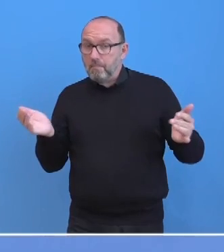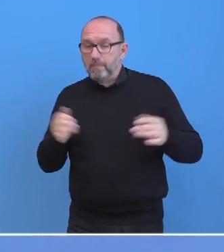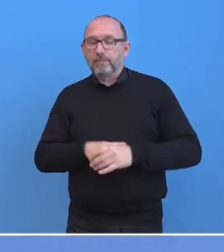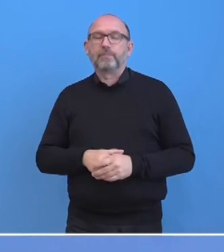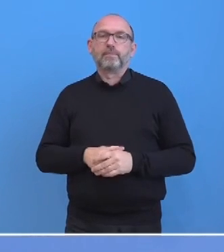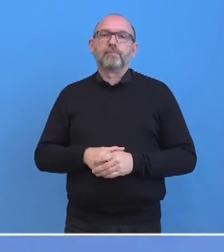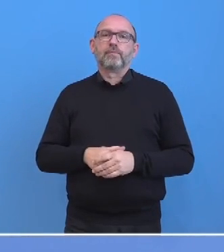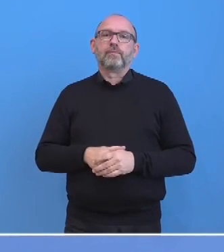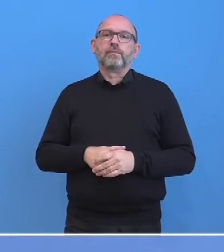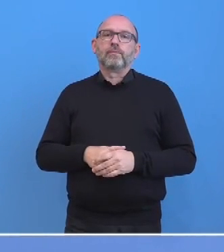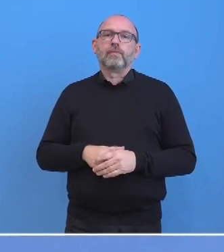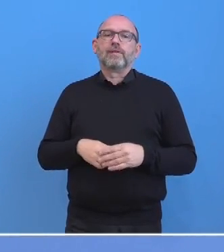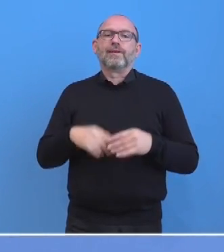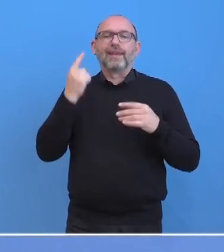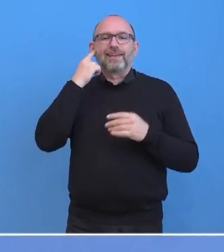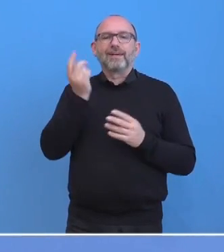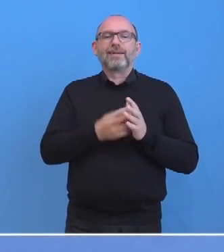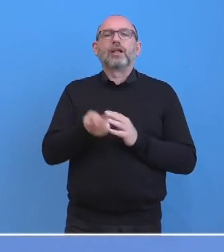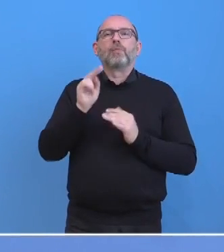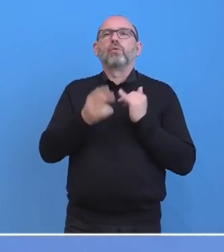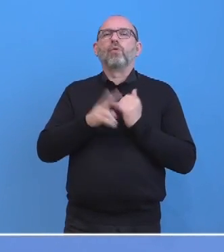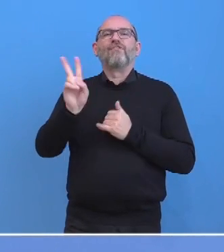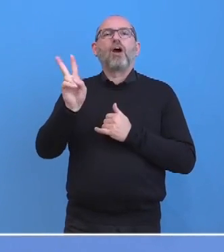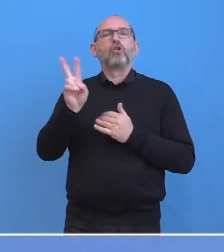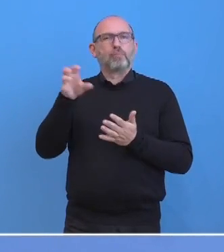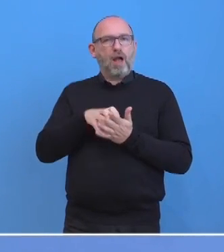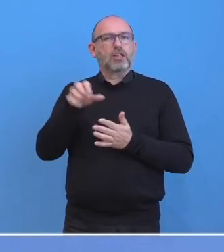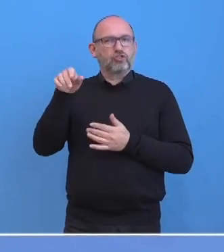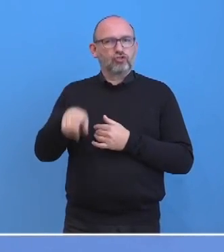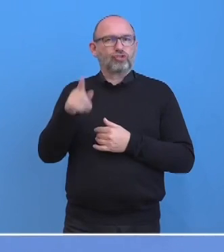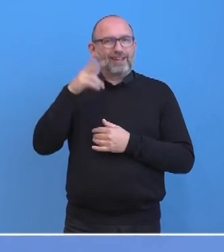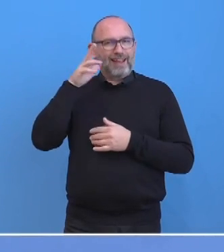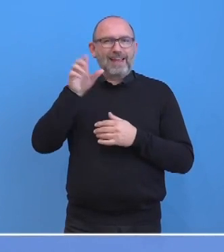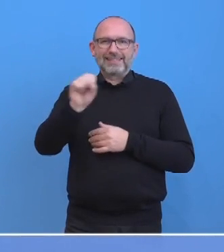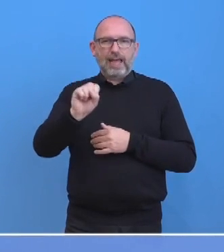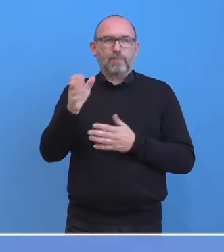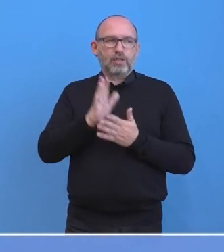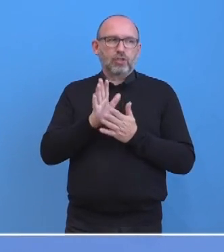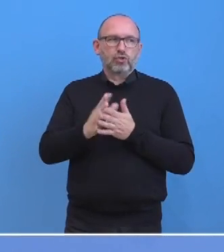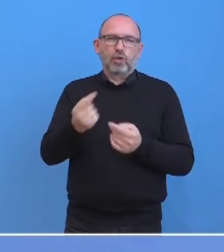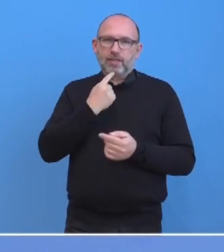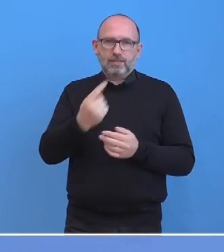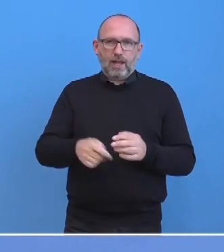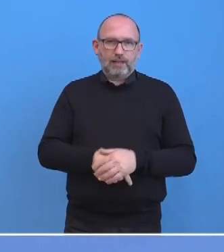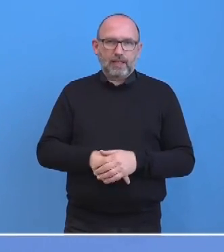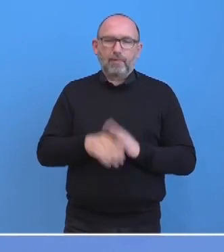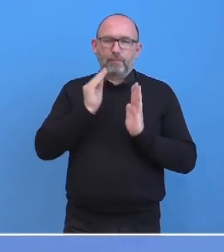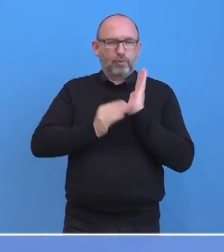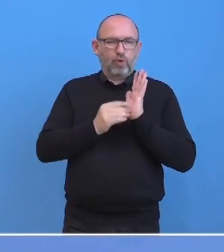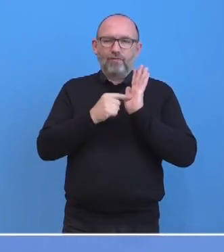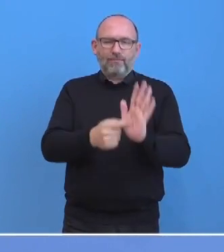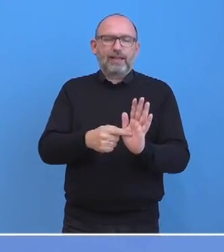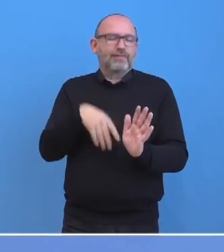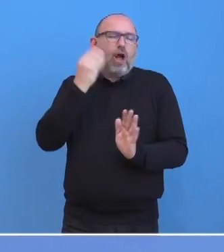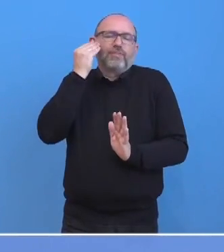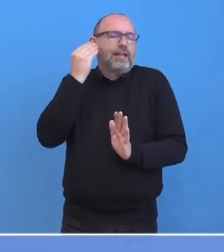Also ich glaube, zu Varuscha hat Herr Seibert in der letzten Regierungspressekonferenz schon ausgeführt. Da müsste ich dann aber auf das Protokoll verweisen. Das kann ich nicht